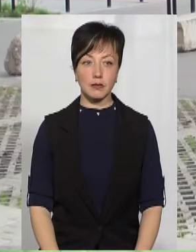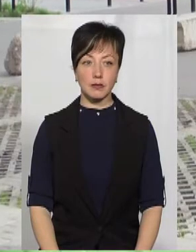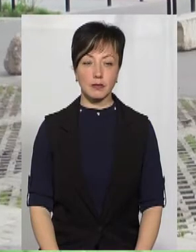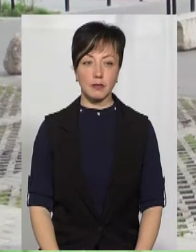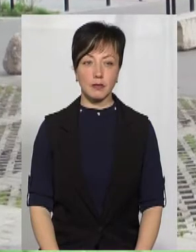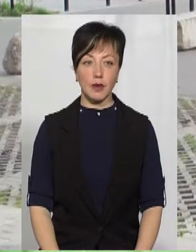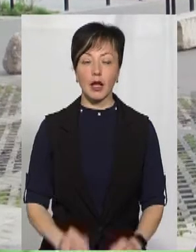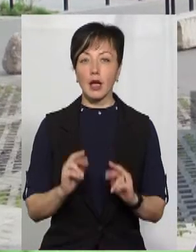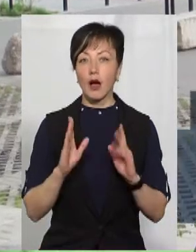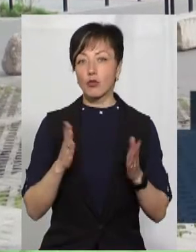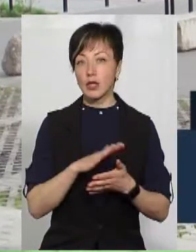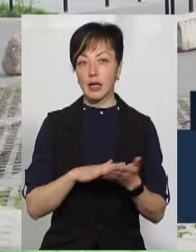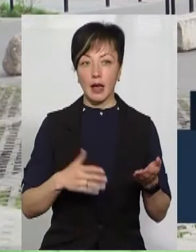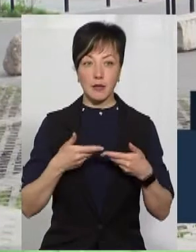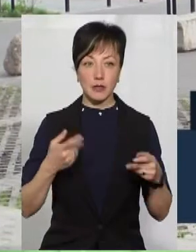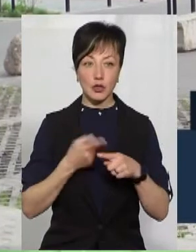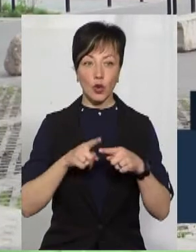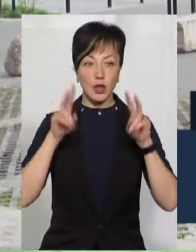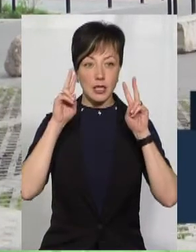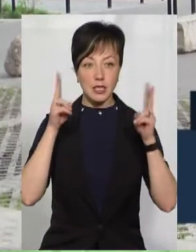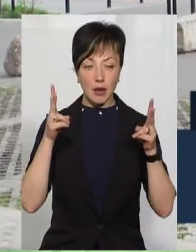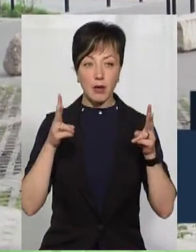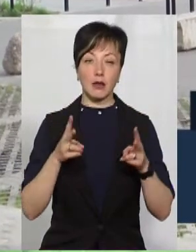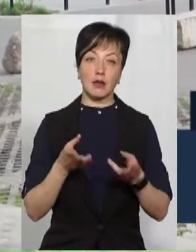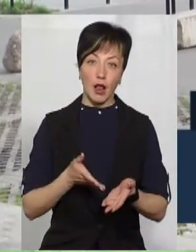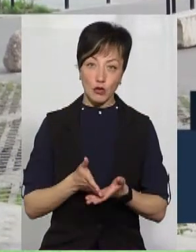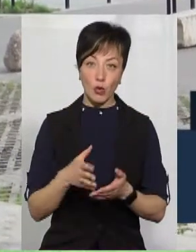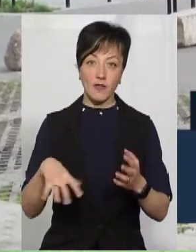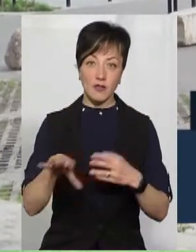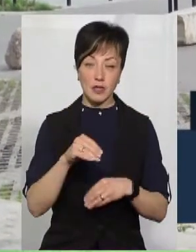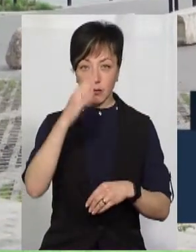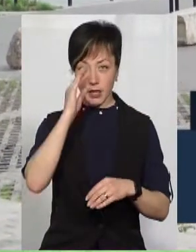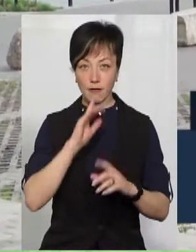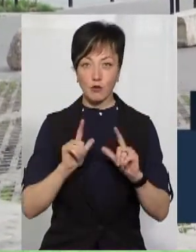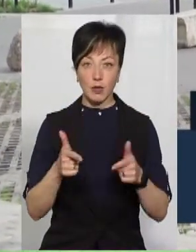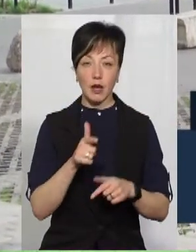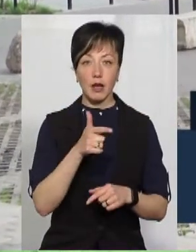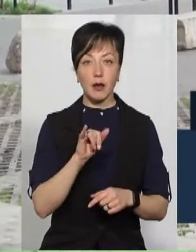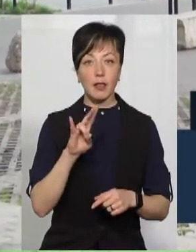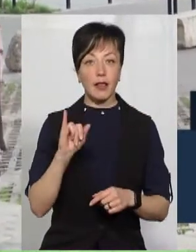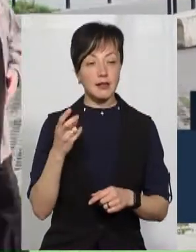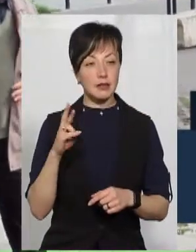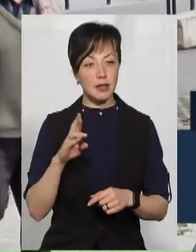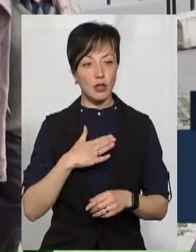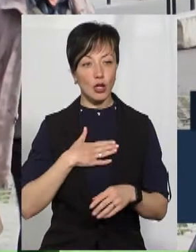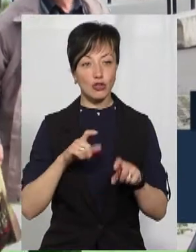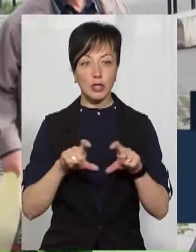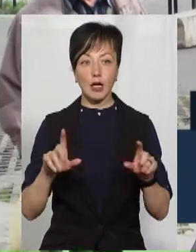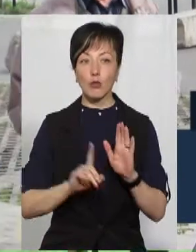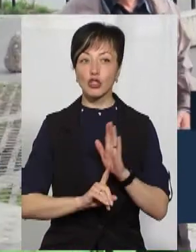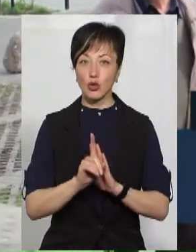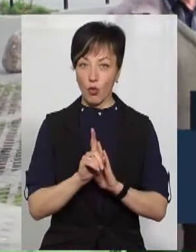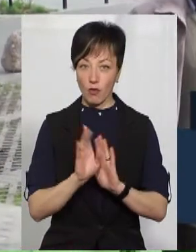Як буде далі, звісно, ми цього не знаємо. Налаштовані, як і усі батьки, вступати в гімназію, оскільки наш заклад є тільки